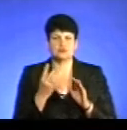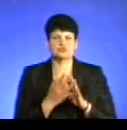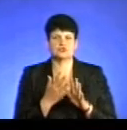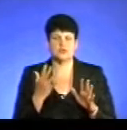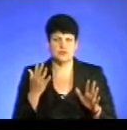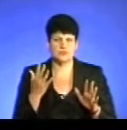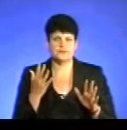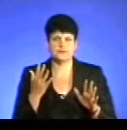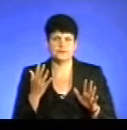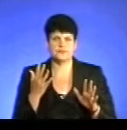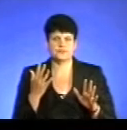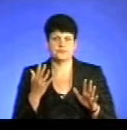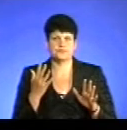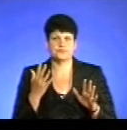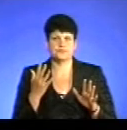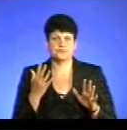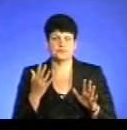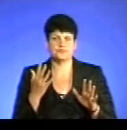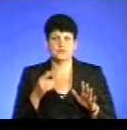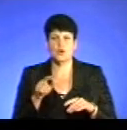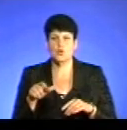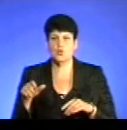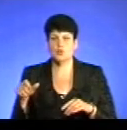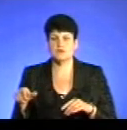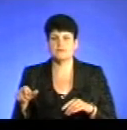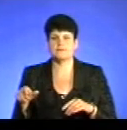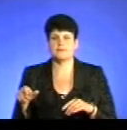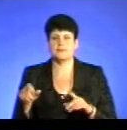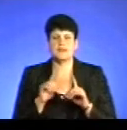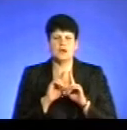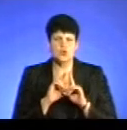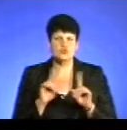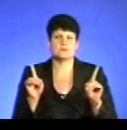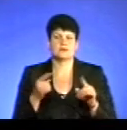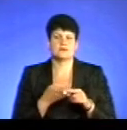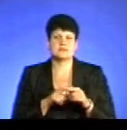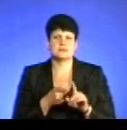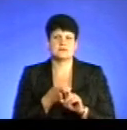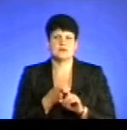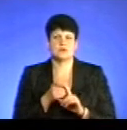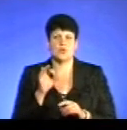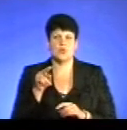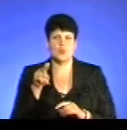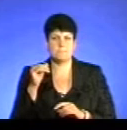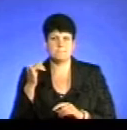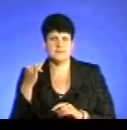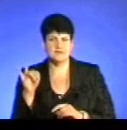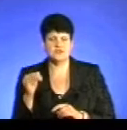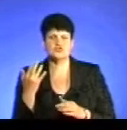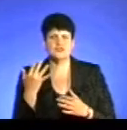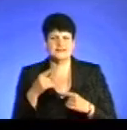люди, особливо це стосується опів наркоманії, вони через декілька